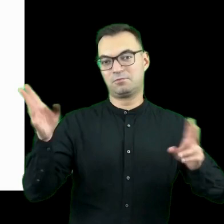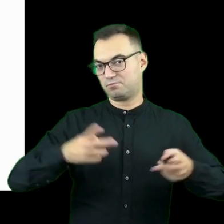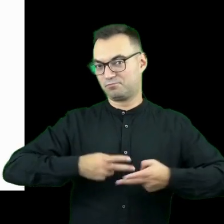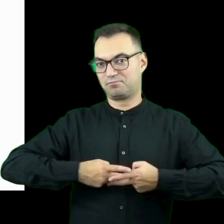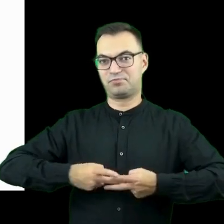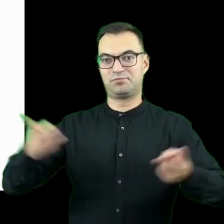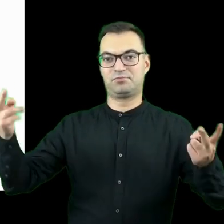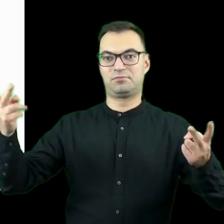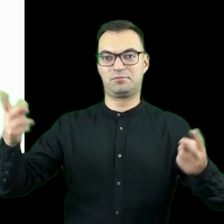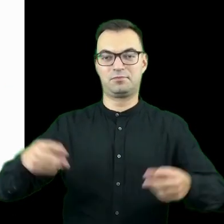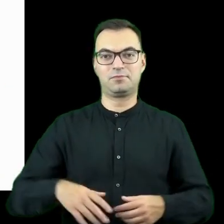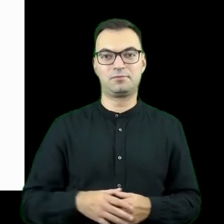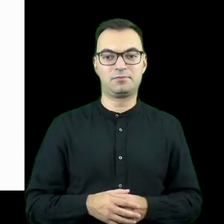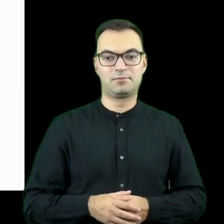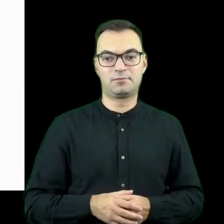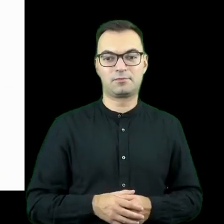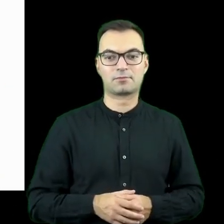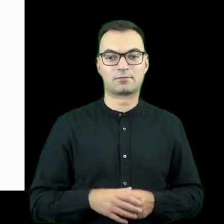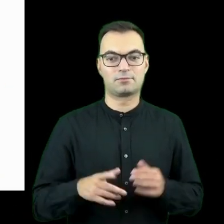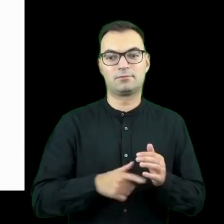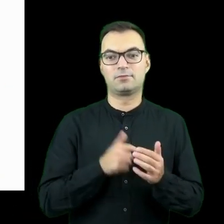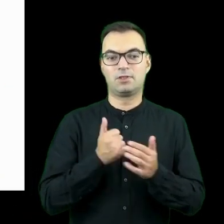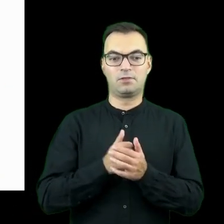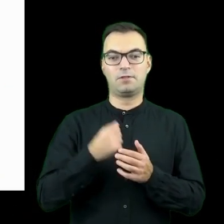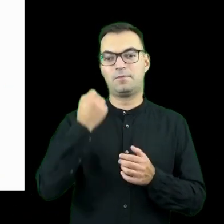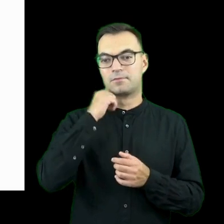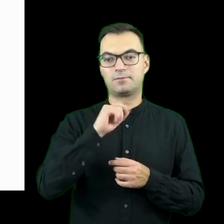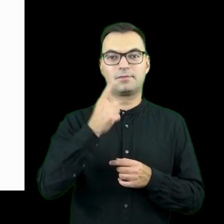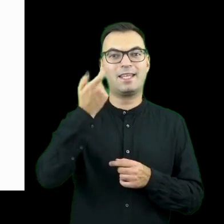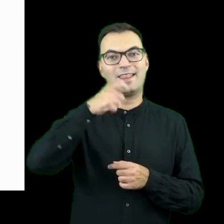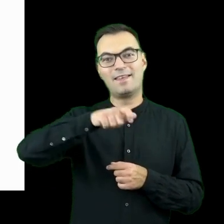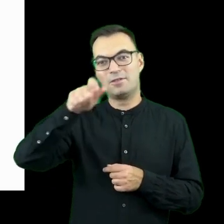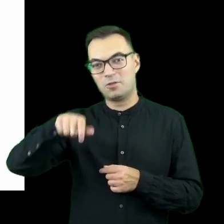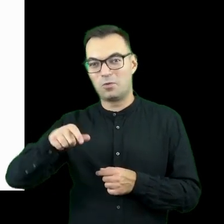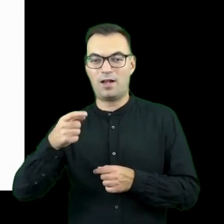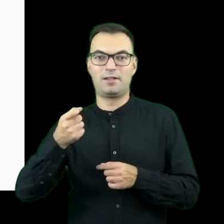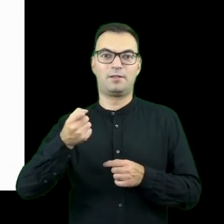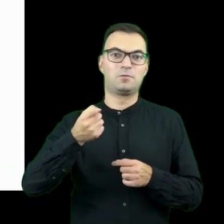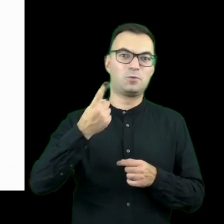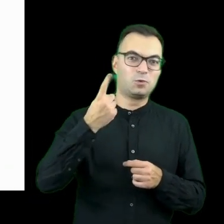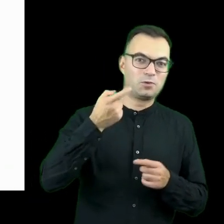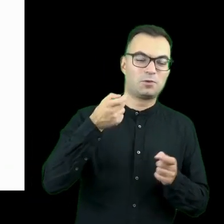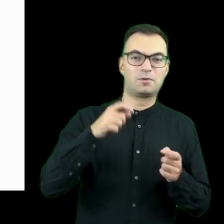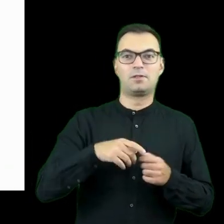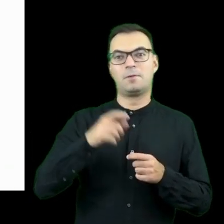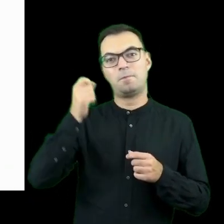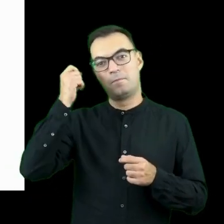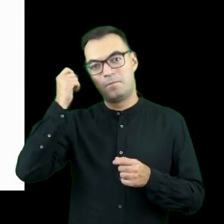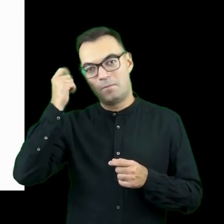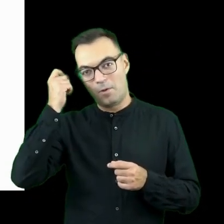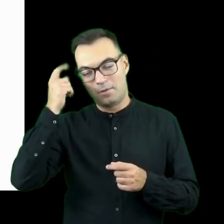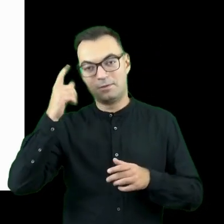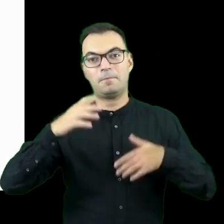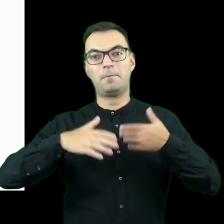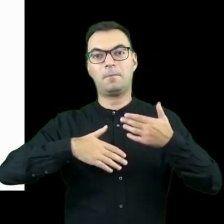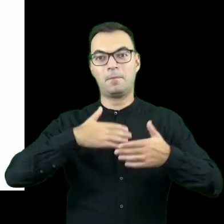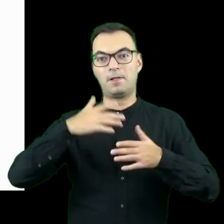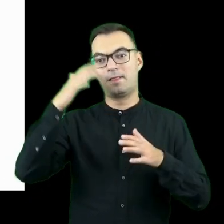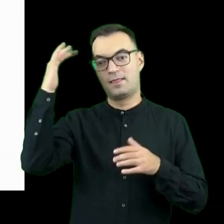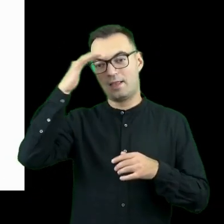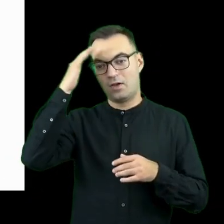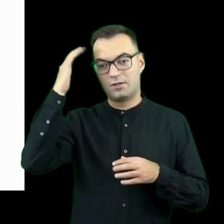udostępniona różnym aktywistom. Czyli znowu od przejścia od bardzo pojedynczej, punktowej inicjatywy, która